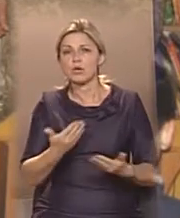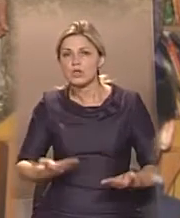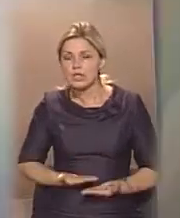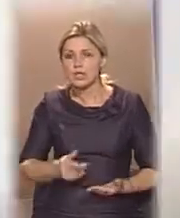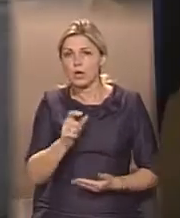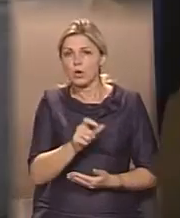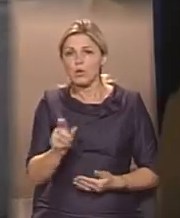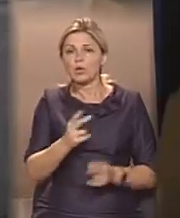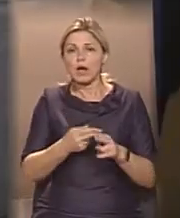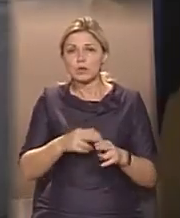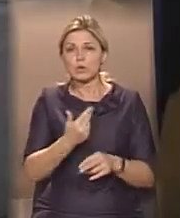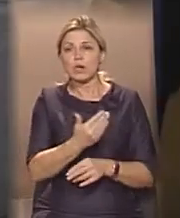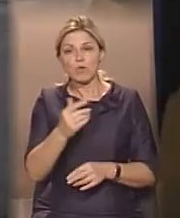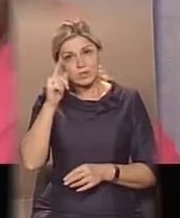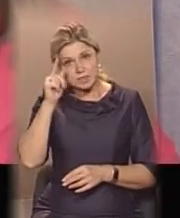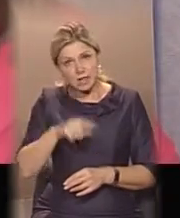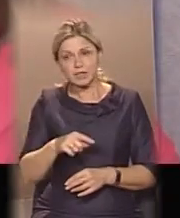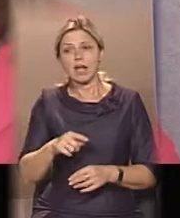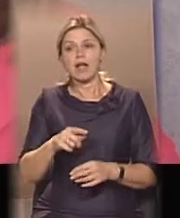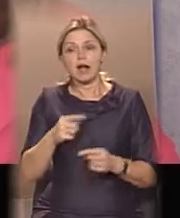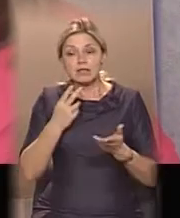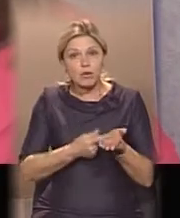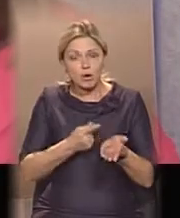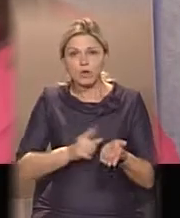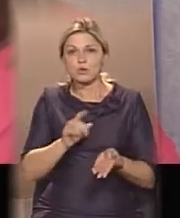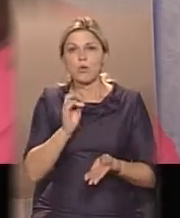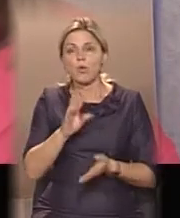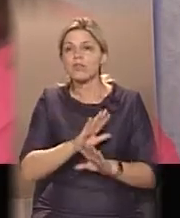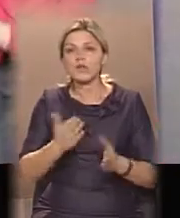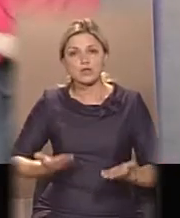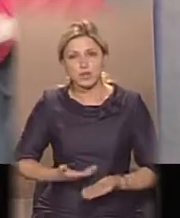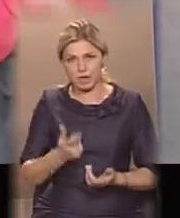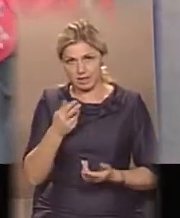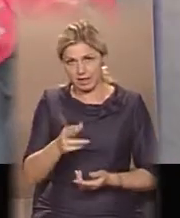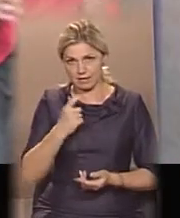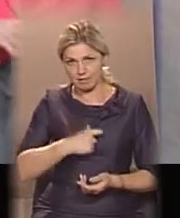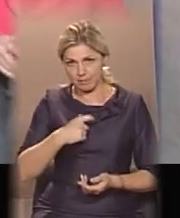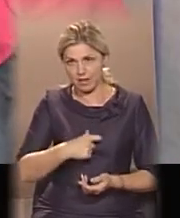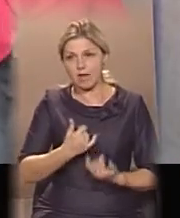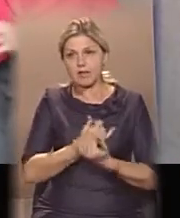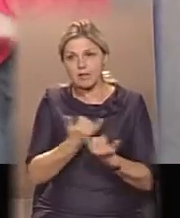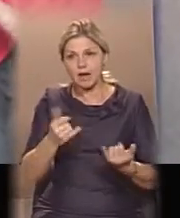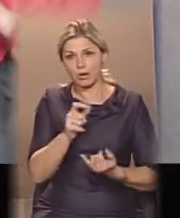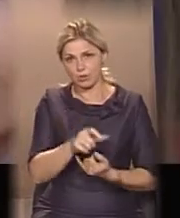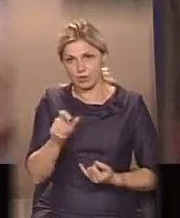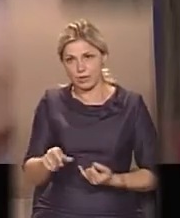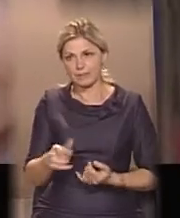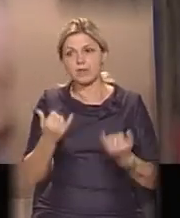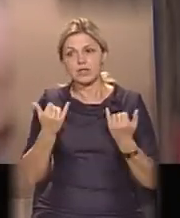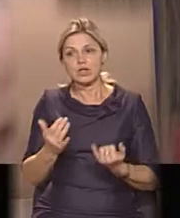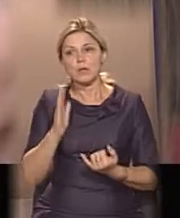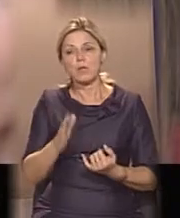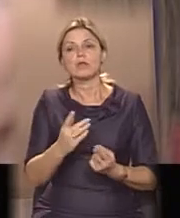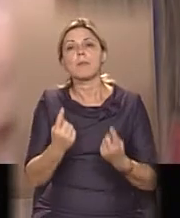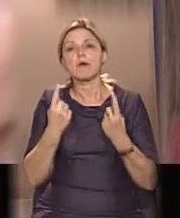його знали, свідчать про те, що він не жив для себе. Він жив для людей». Видання цього разу перетвориться на великий